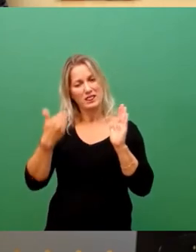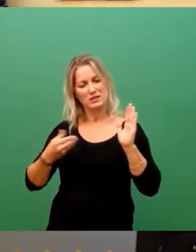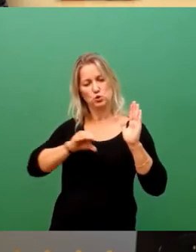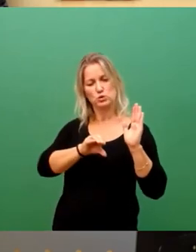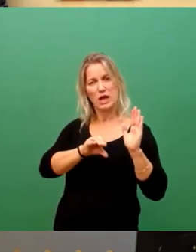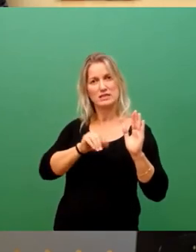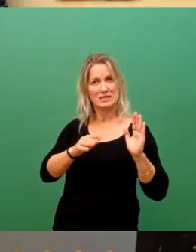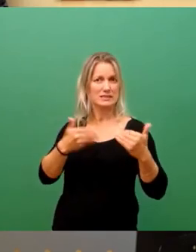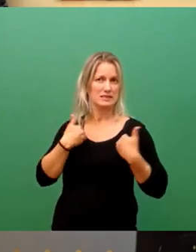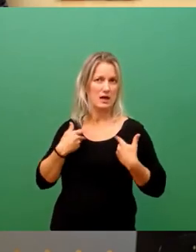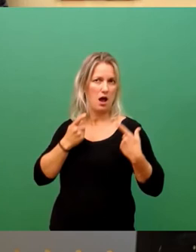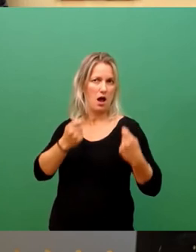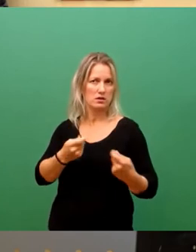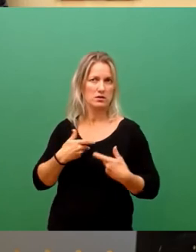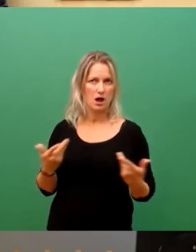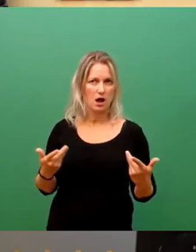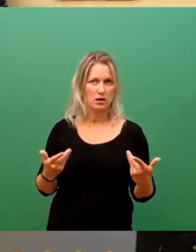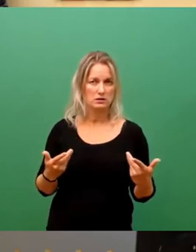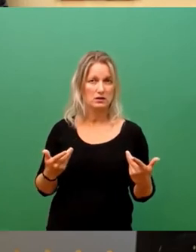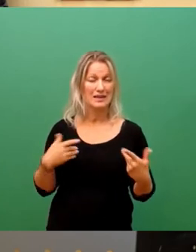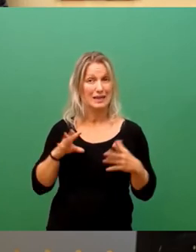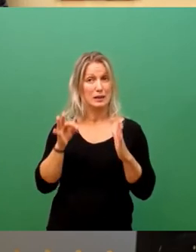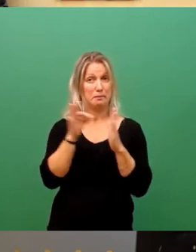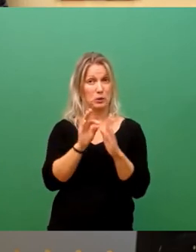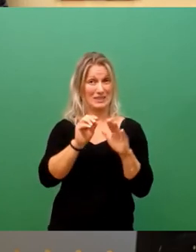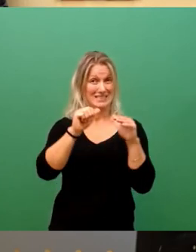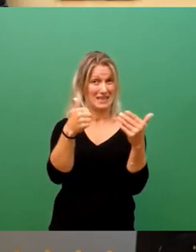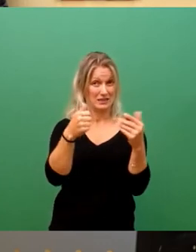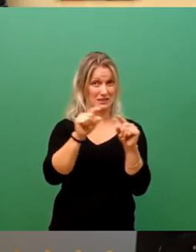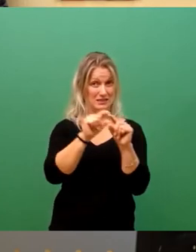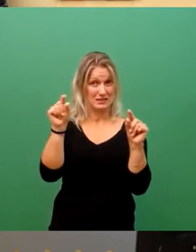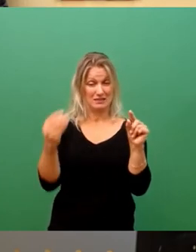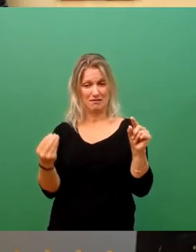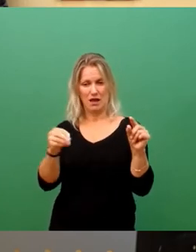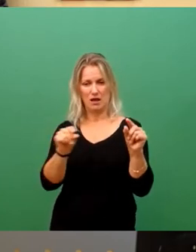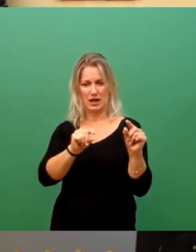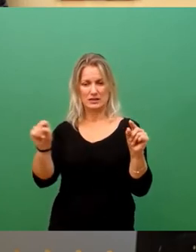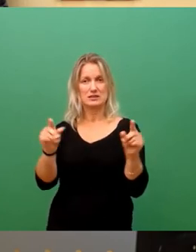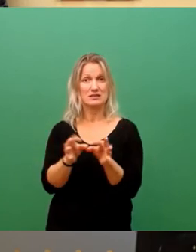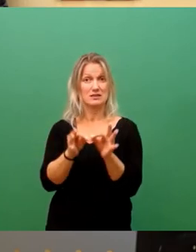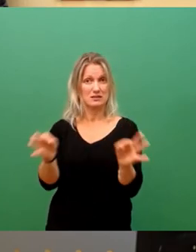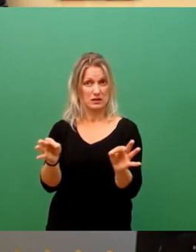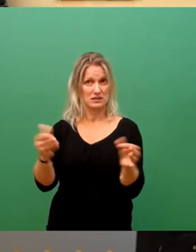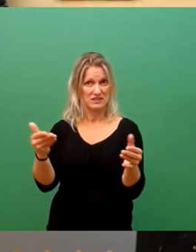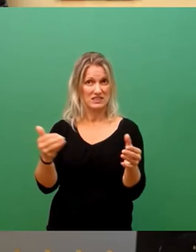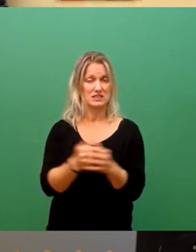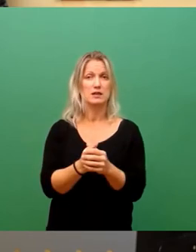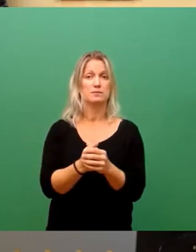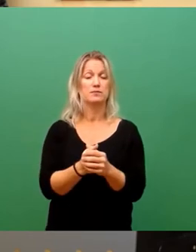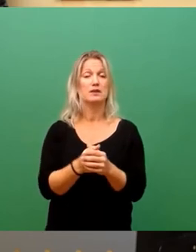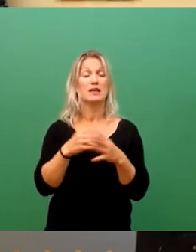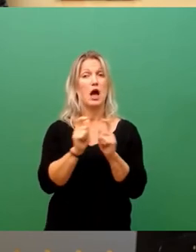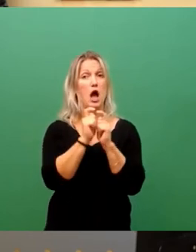Antrag. Nämlich, dass der Punkt 6 ergänzt wird durch den Satz, der Ausschuss